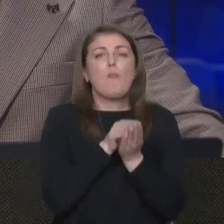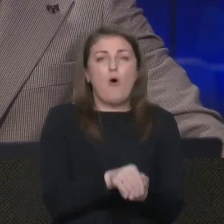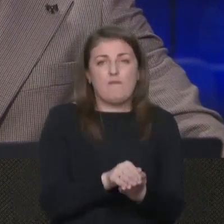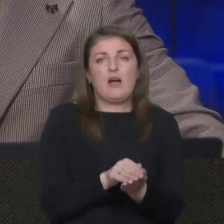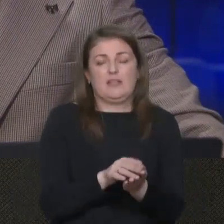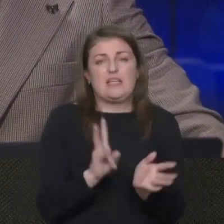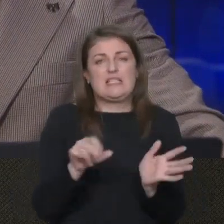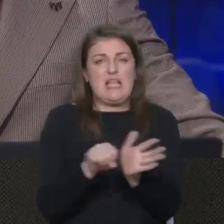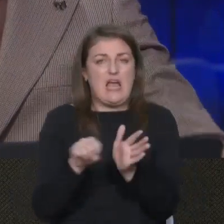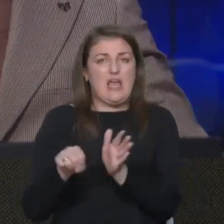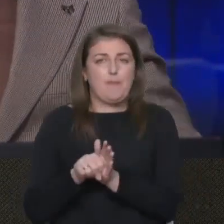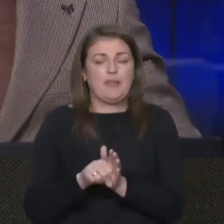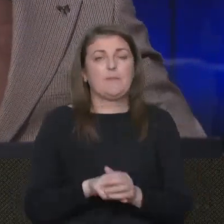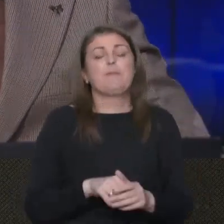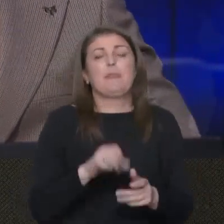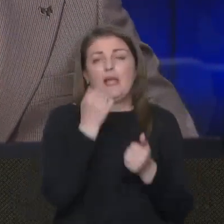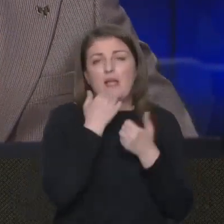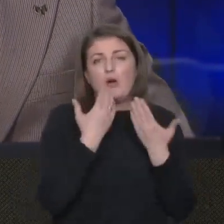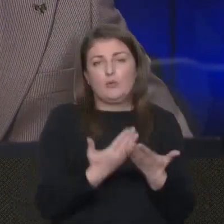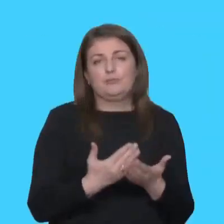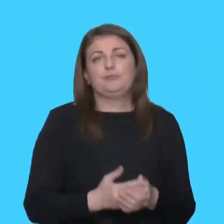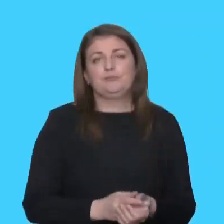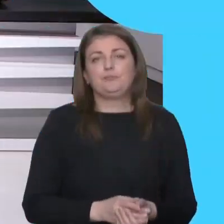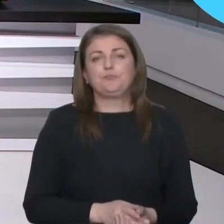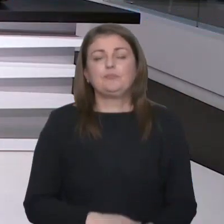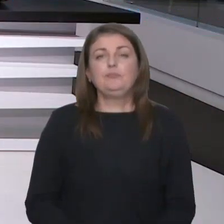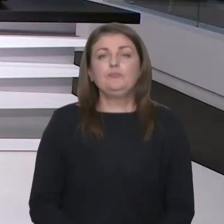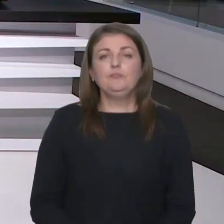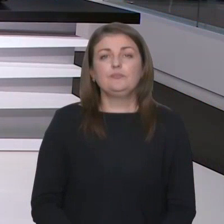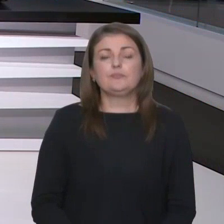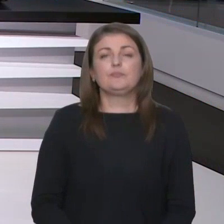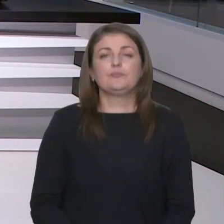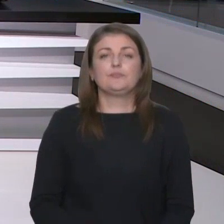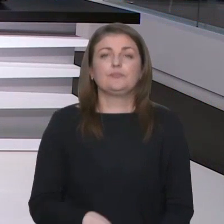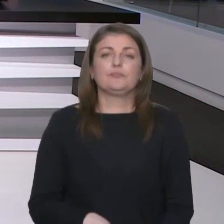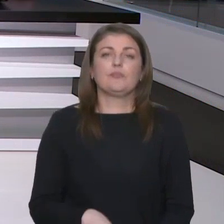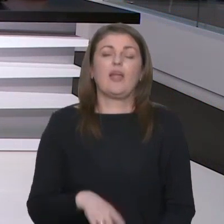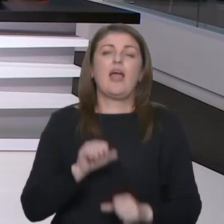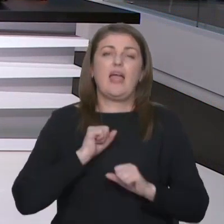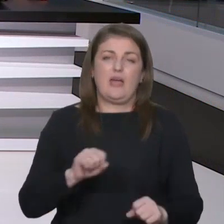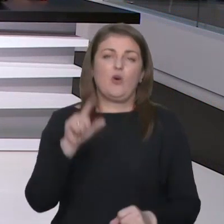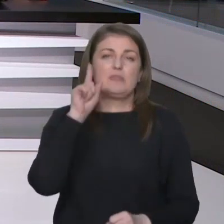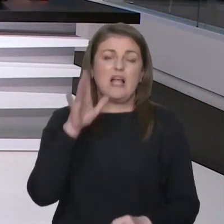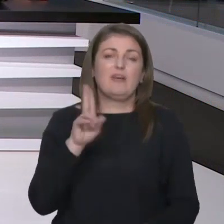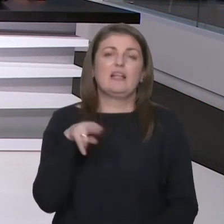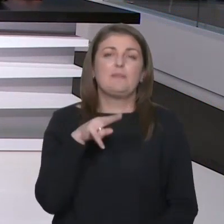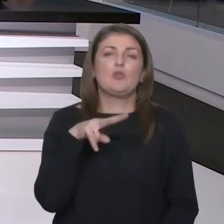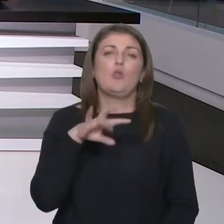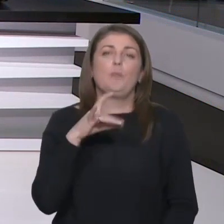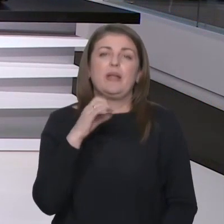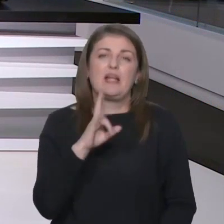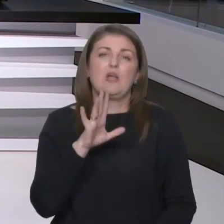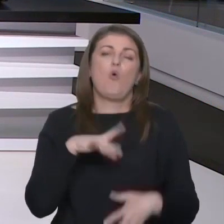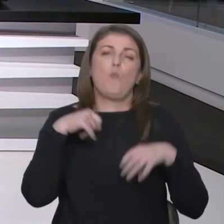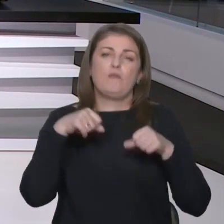загиблих. Дякую. Дякую. Тобто переможемо в Україні. Героям слава. Дмитро Лубінець, оповноважений